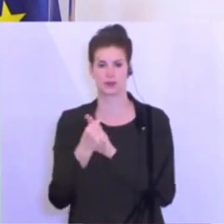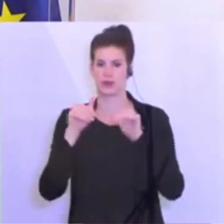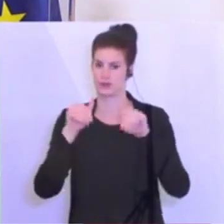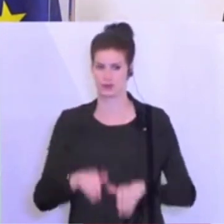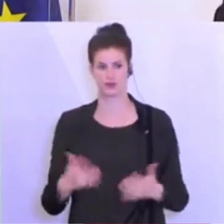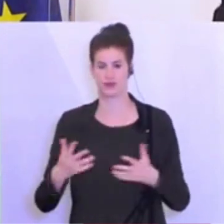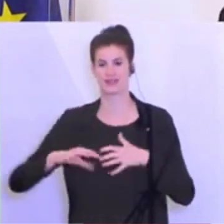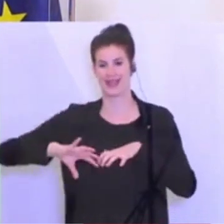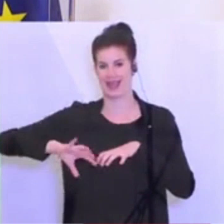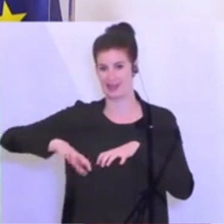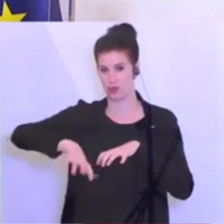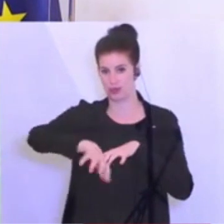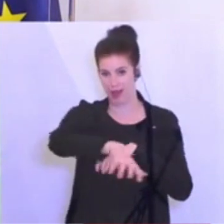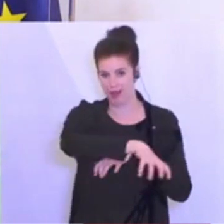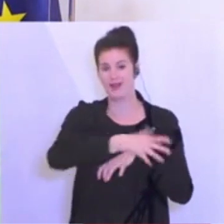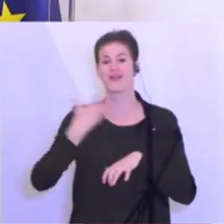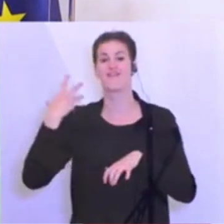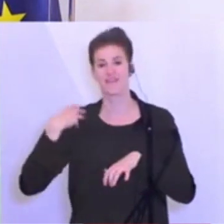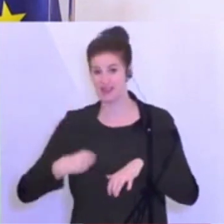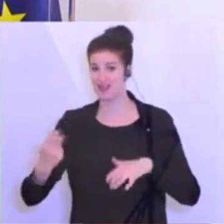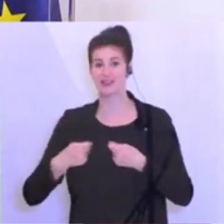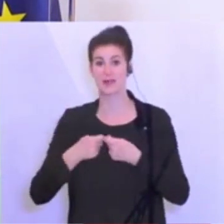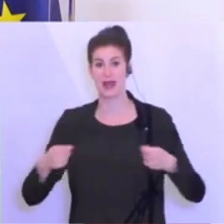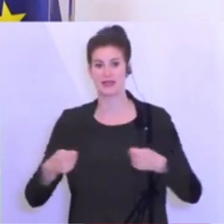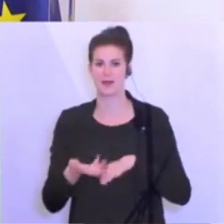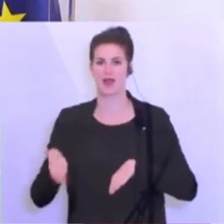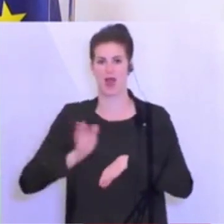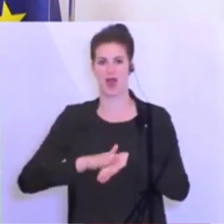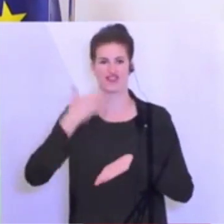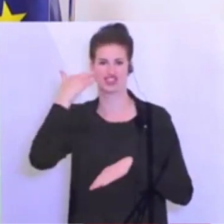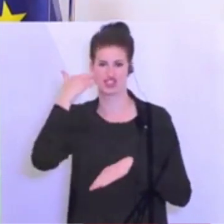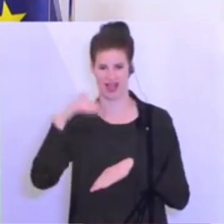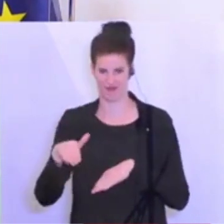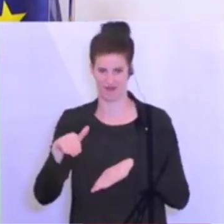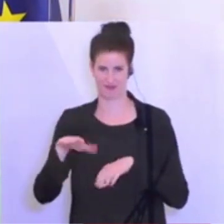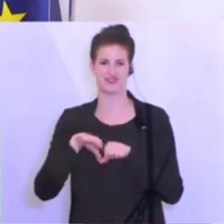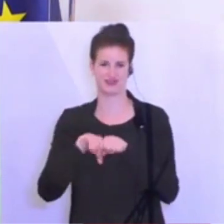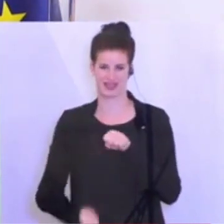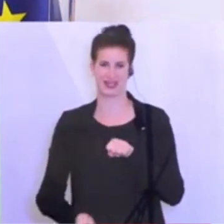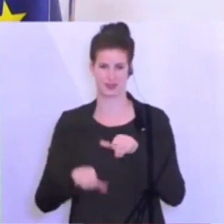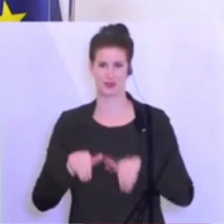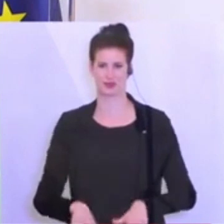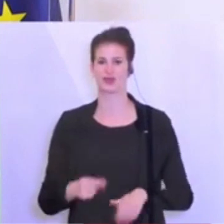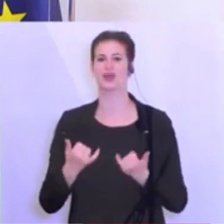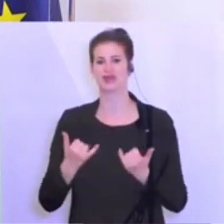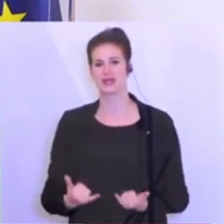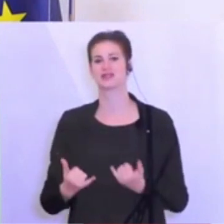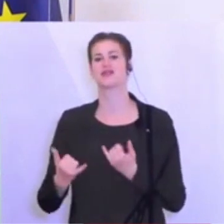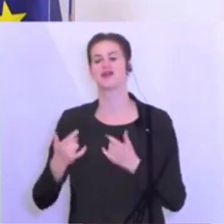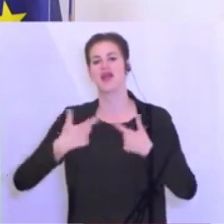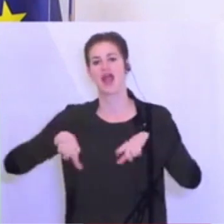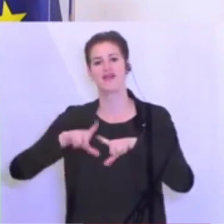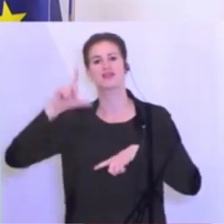regional wieder Maßnahmen zu steigern. Wir sind hier in engem Dialog mit den Landeshauptleuten